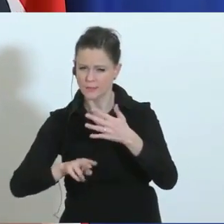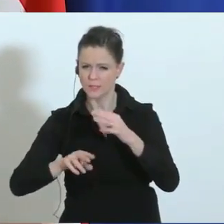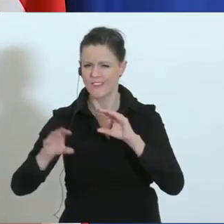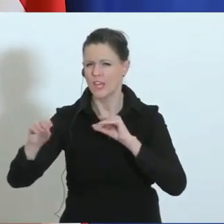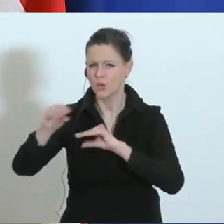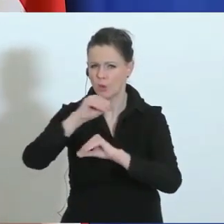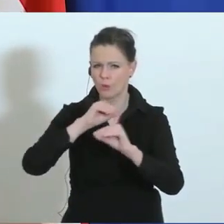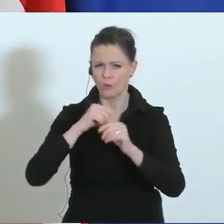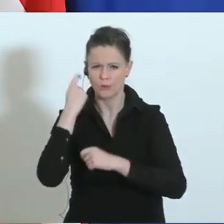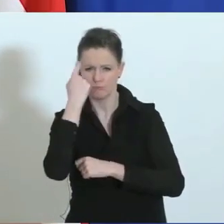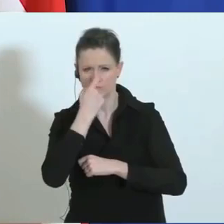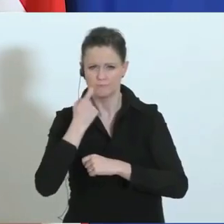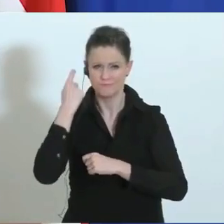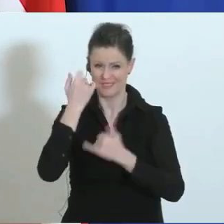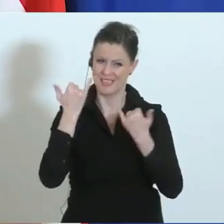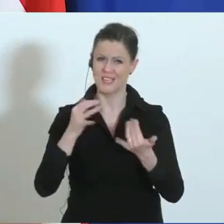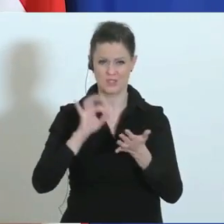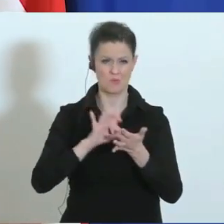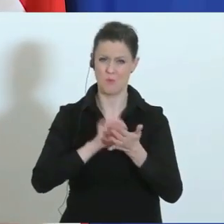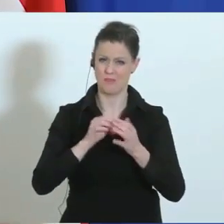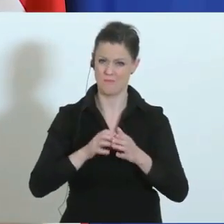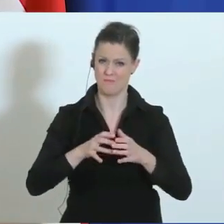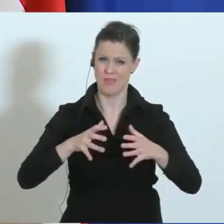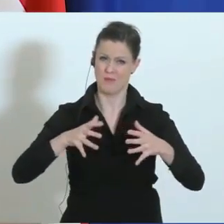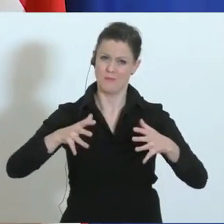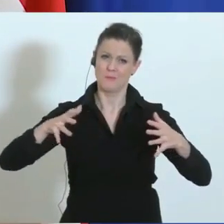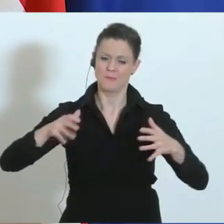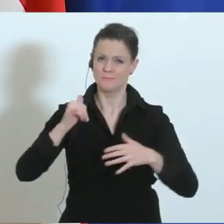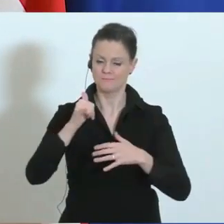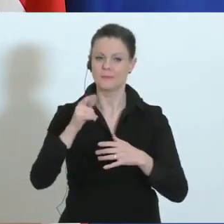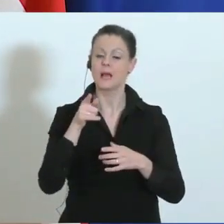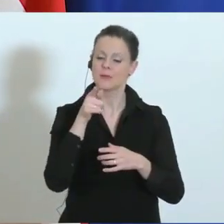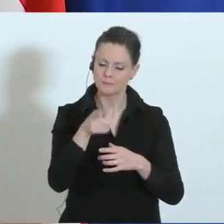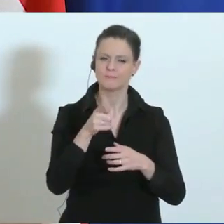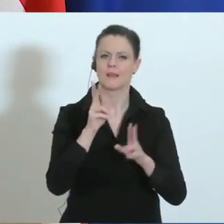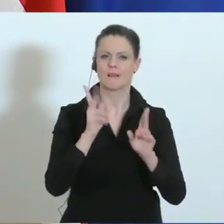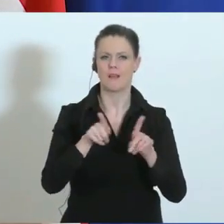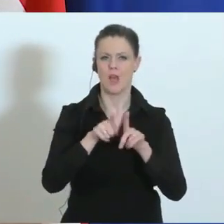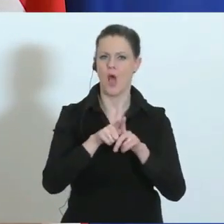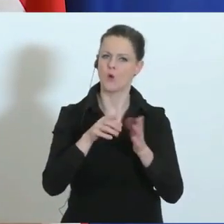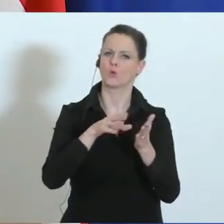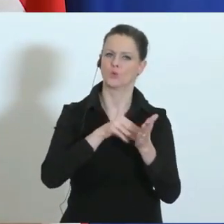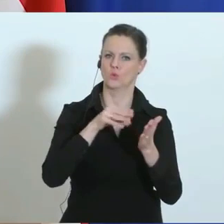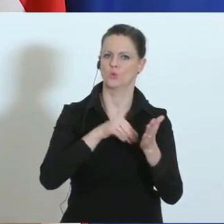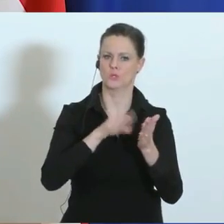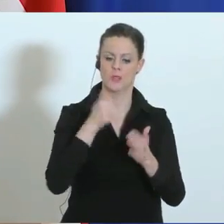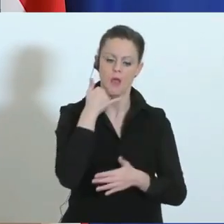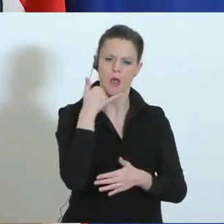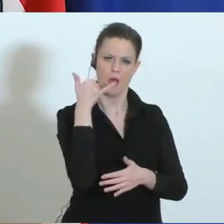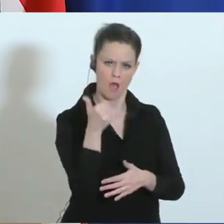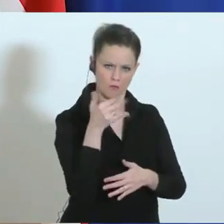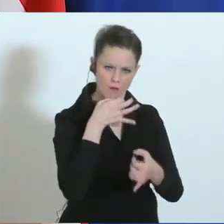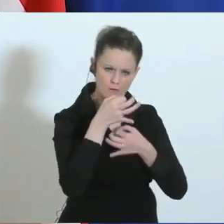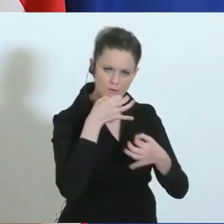Medien, das nimmt jetzt in dieser Zeit nicht ab, aber diese Hotline ist auch dazu da, Ihnen Angst zu nehmen und Ihnen Klarheit zu verschaffen.